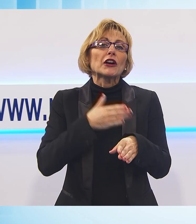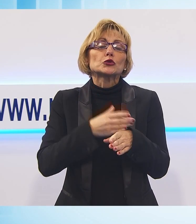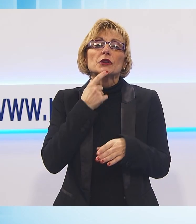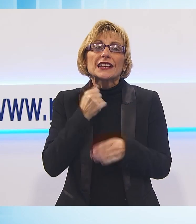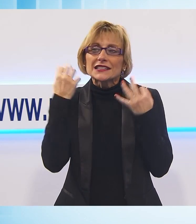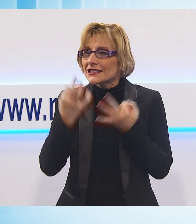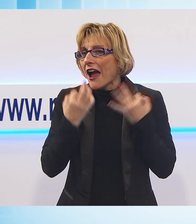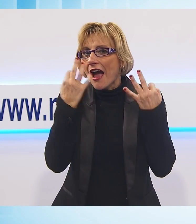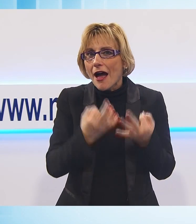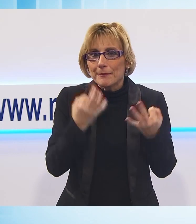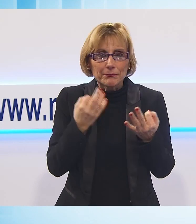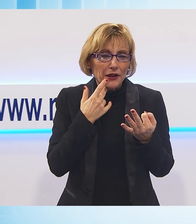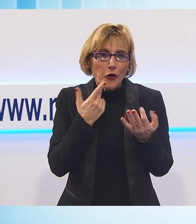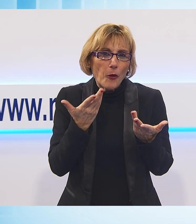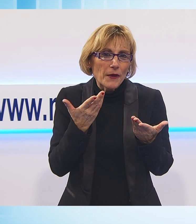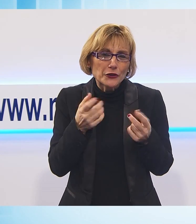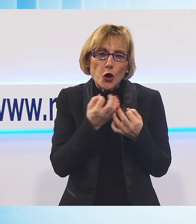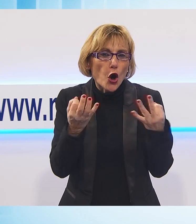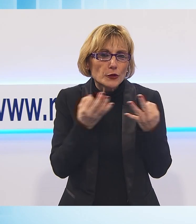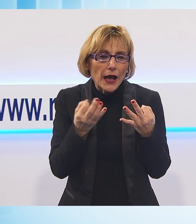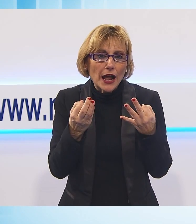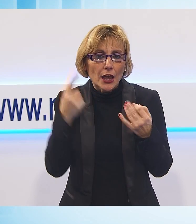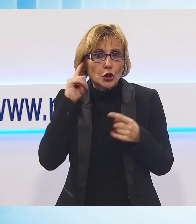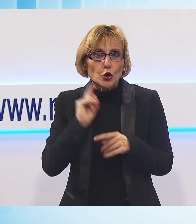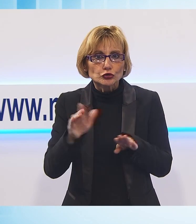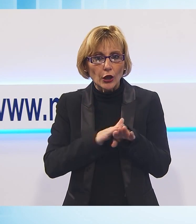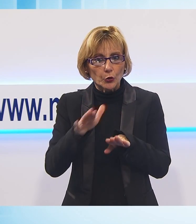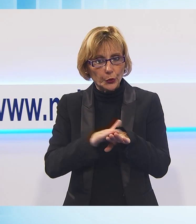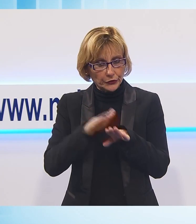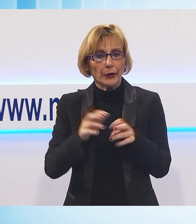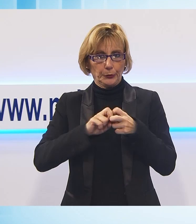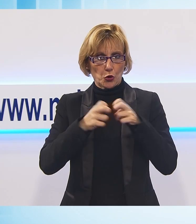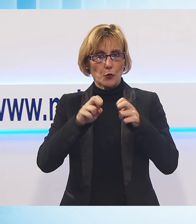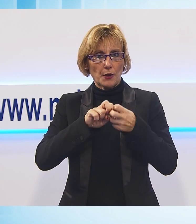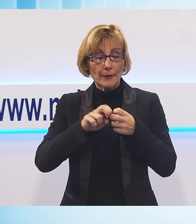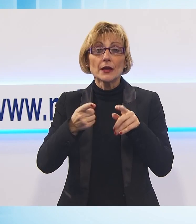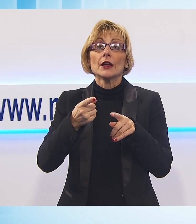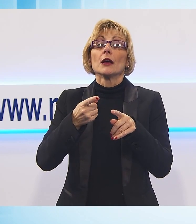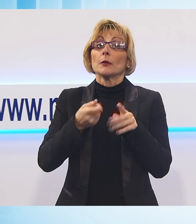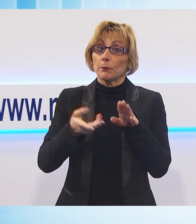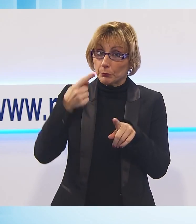sanno nemmeno da che parte si comincia. È un problema soprattutto per le piccole